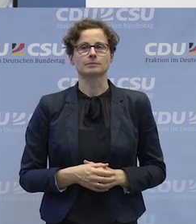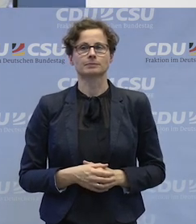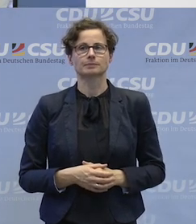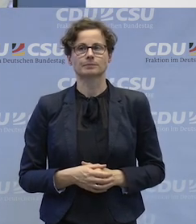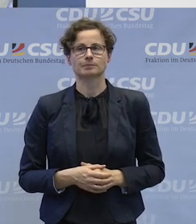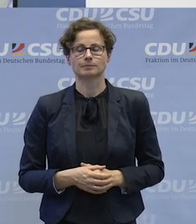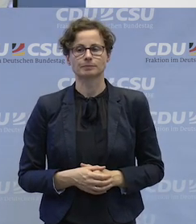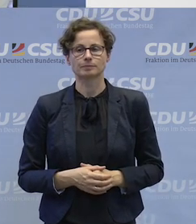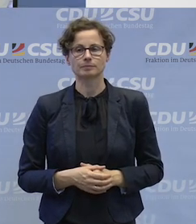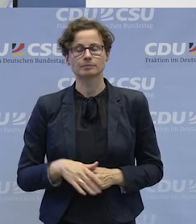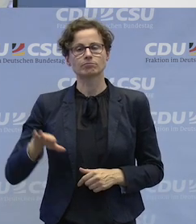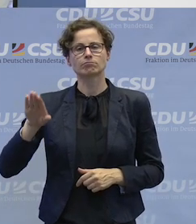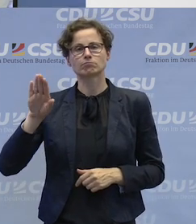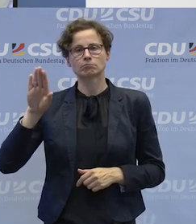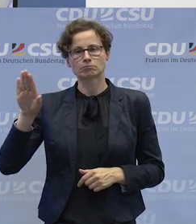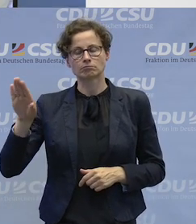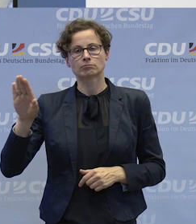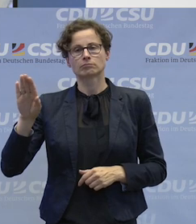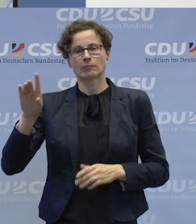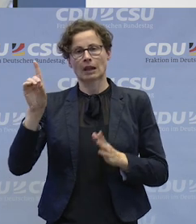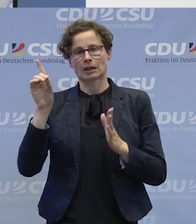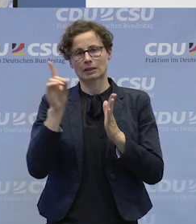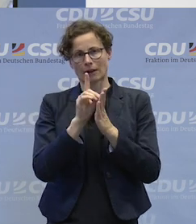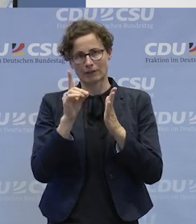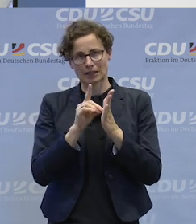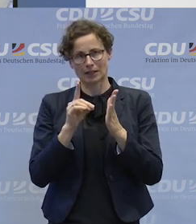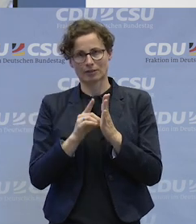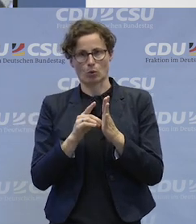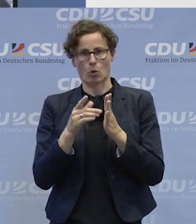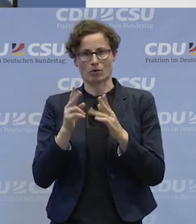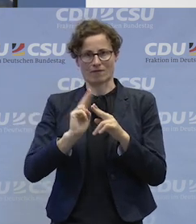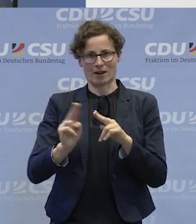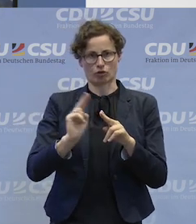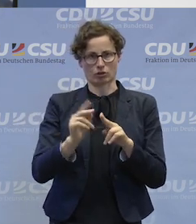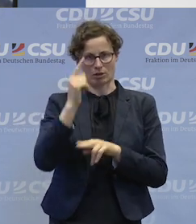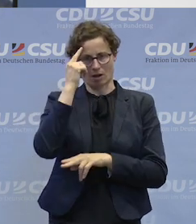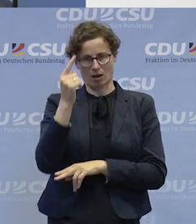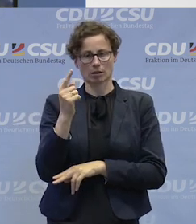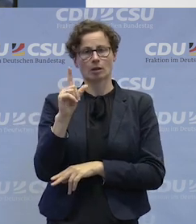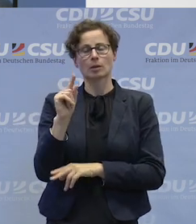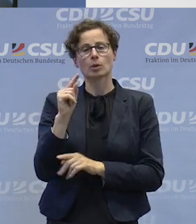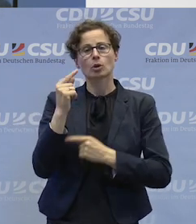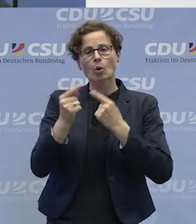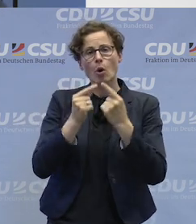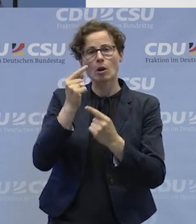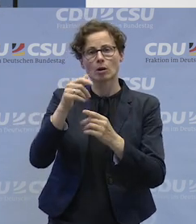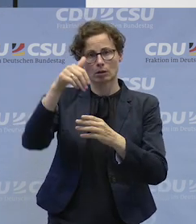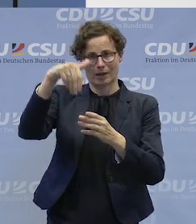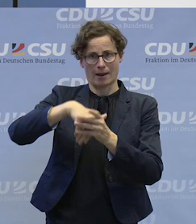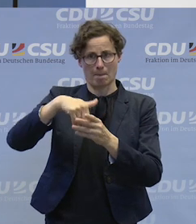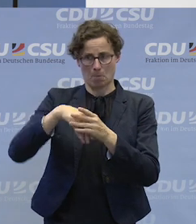Wie definieren Sie denn die Rolle der Werkstatträte heute und wie soll diese Rolle in